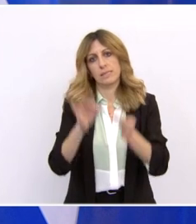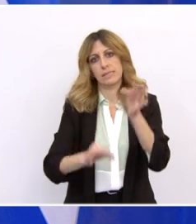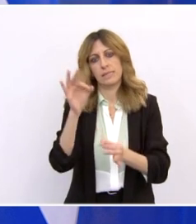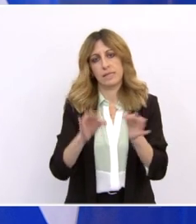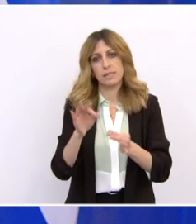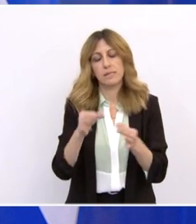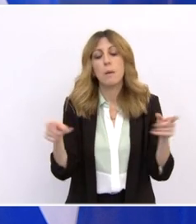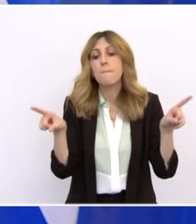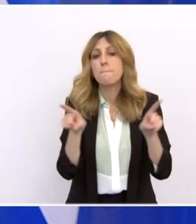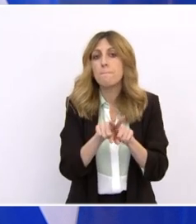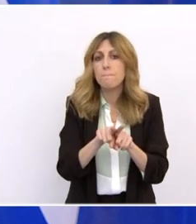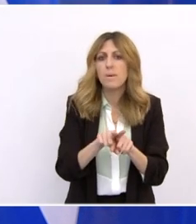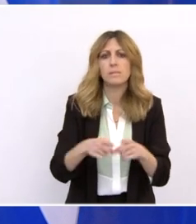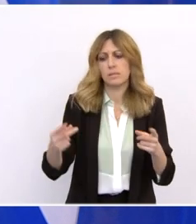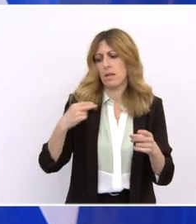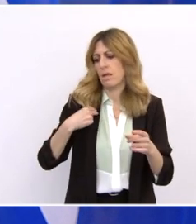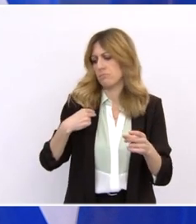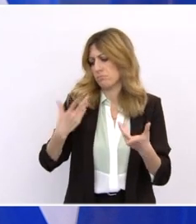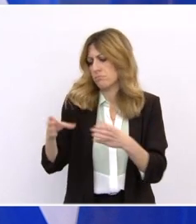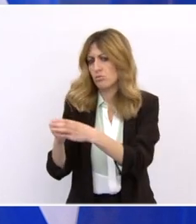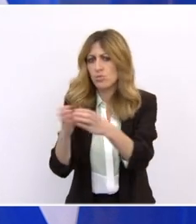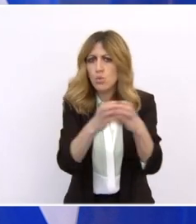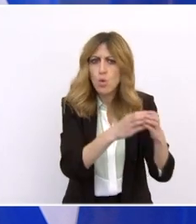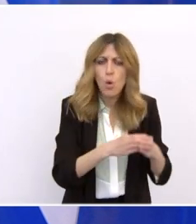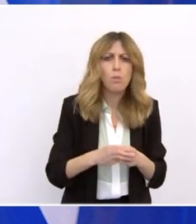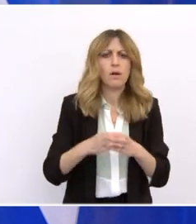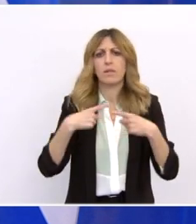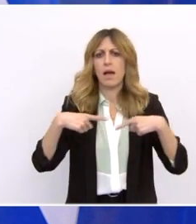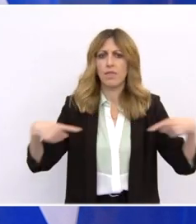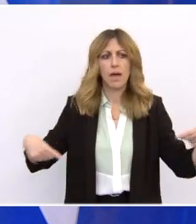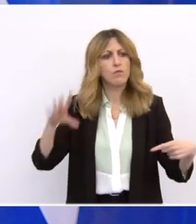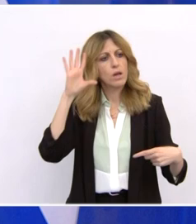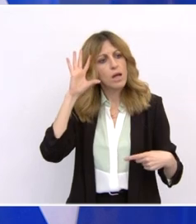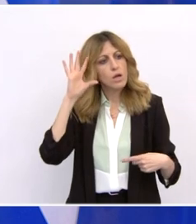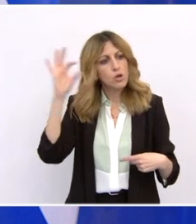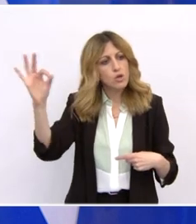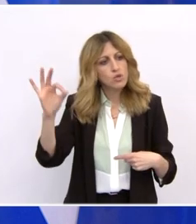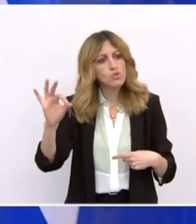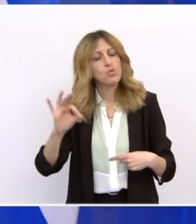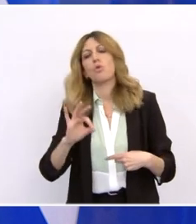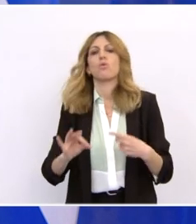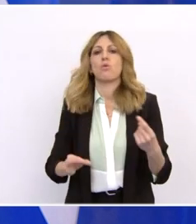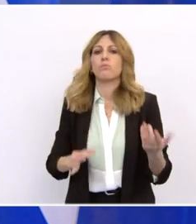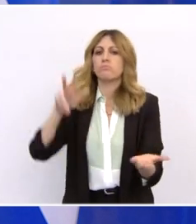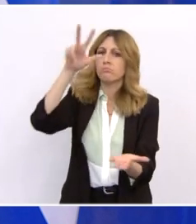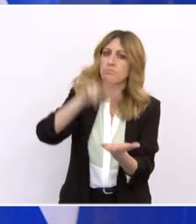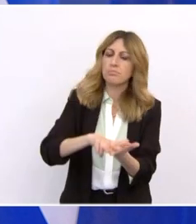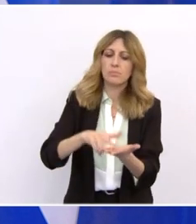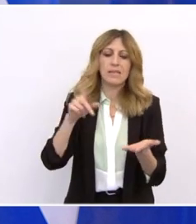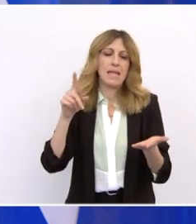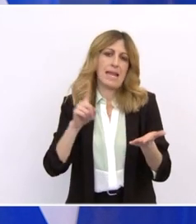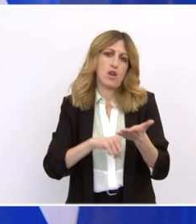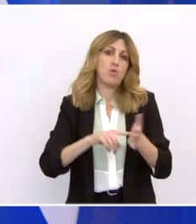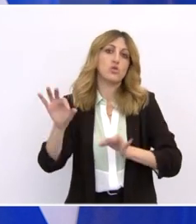δυνάμεις με τη μορφή σχεδίου νόμου. Το σχέδιο Ελλάδα 2.0